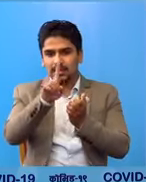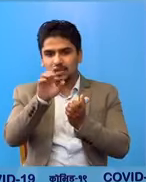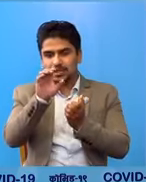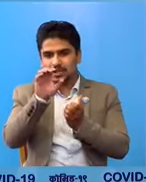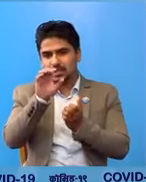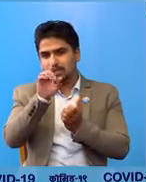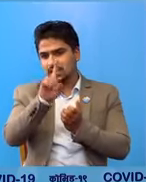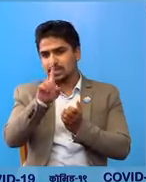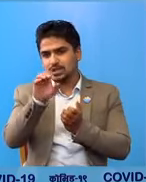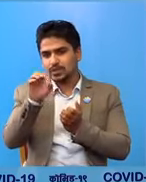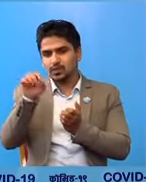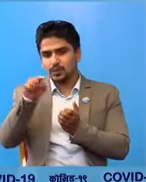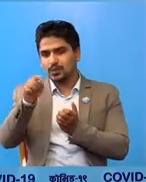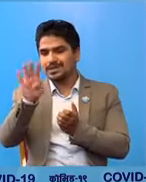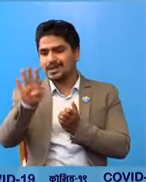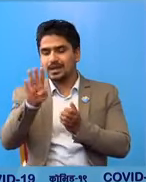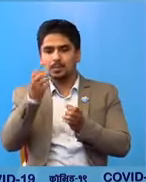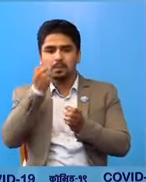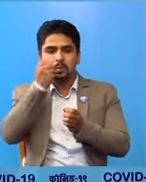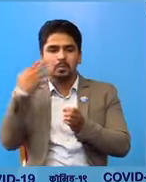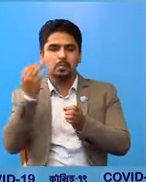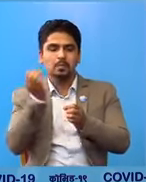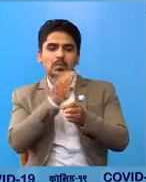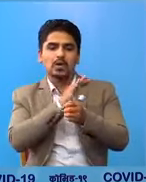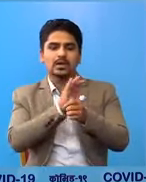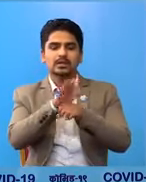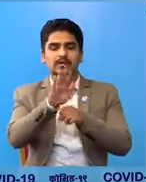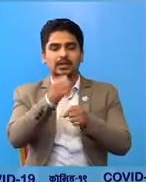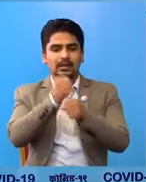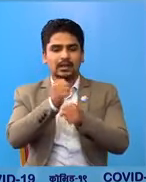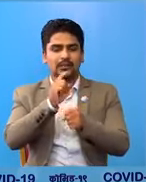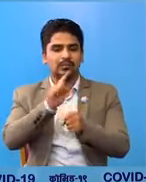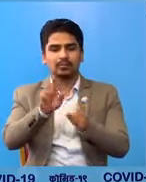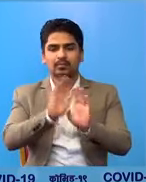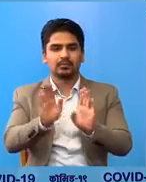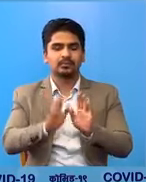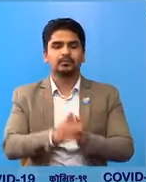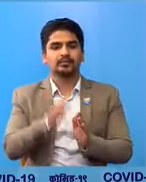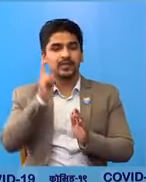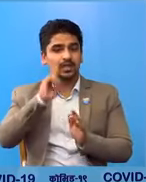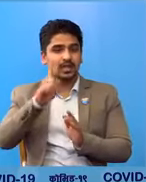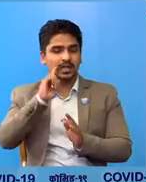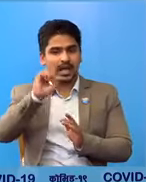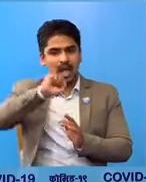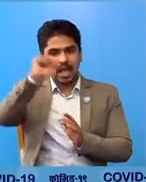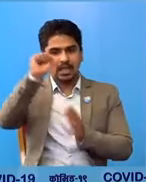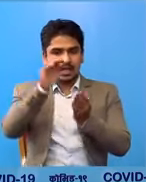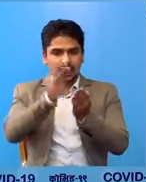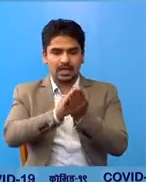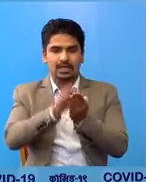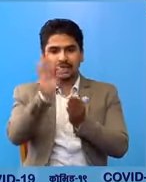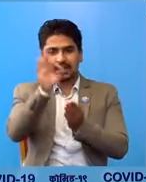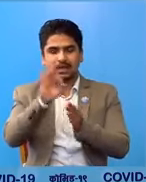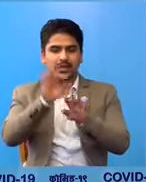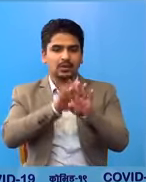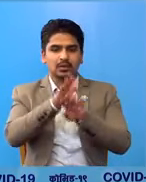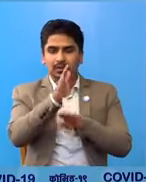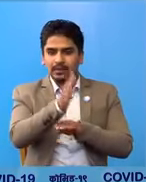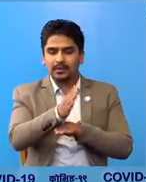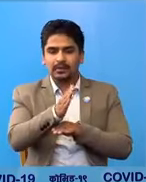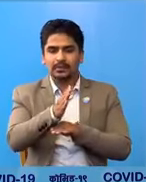डिगरी भरे नाइट वन्दा बड़ी तापक्रम भाये मां काम मां नलगाउनी दैनिक हाजीरी राखने कारेले हरूले